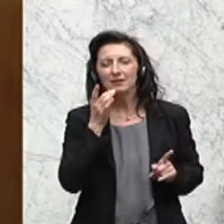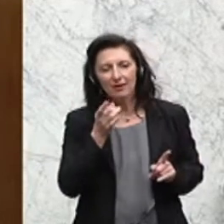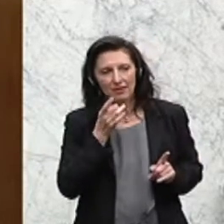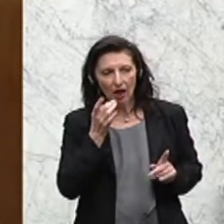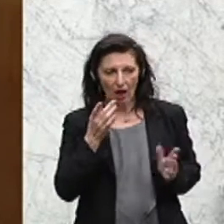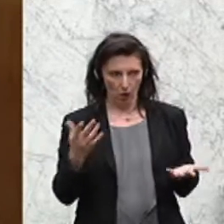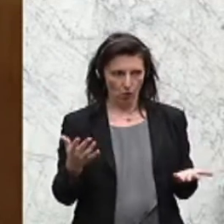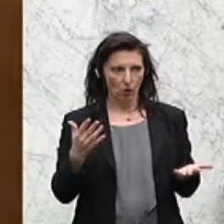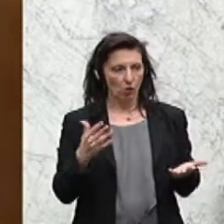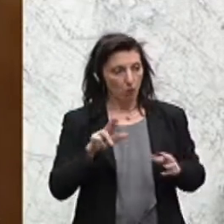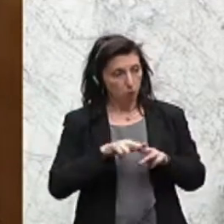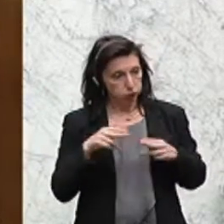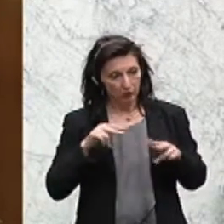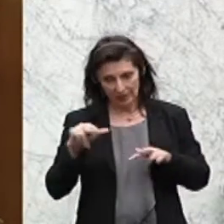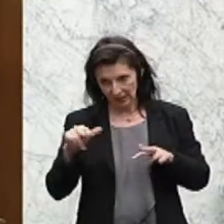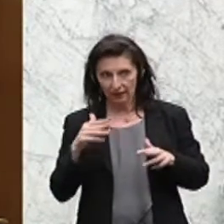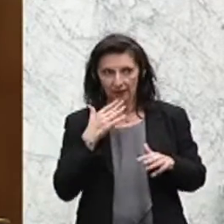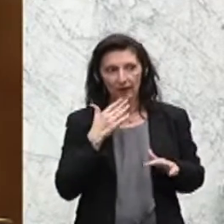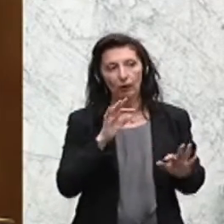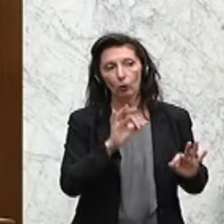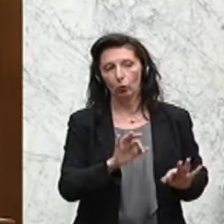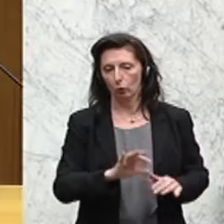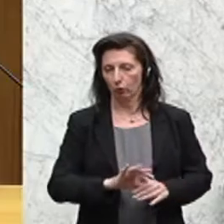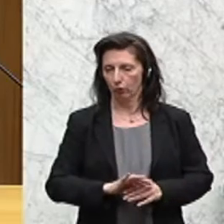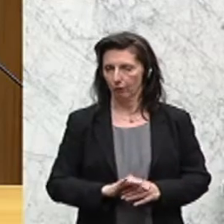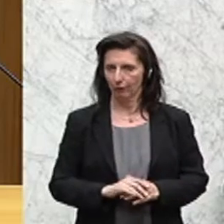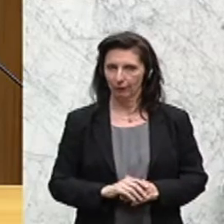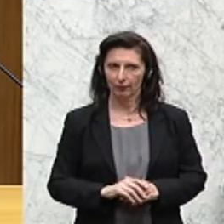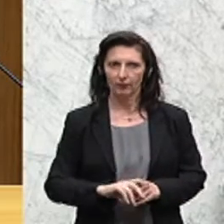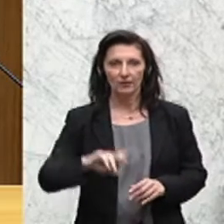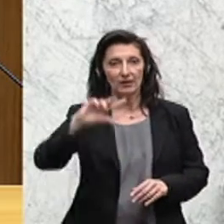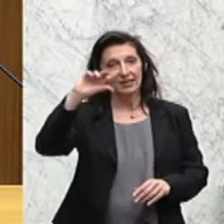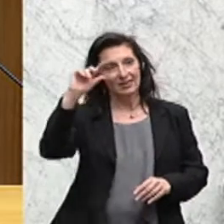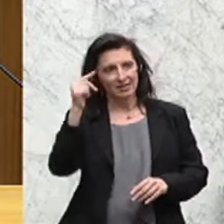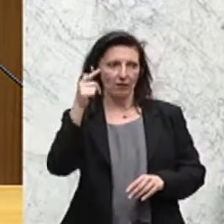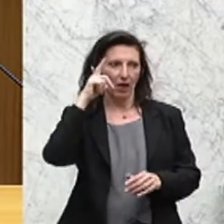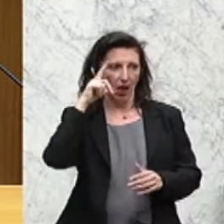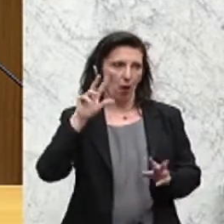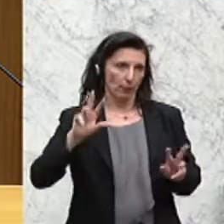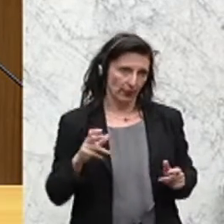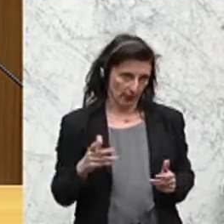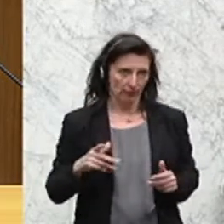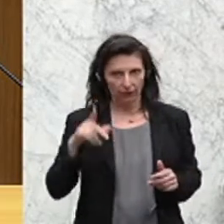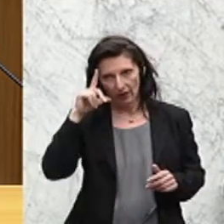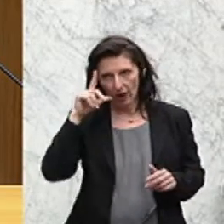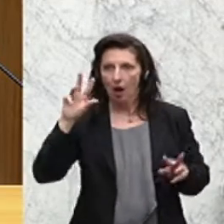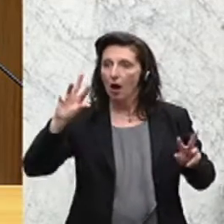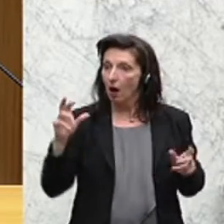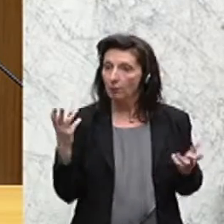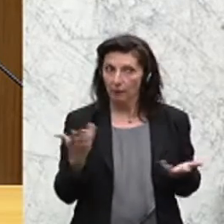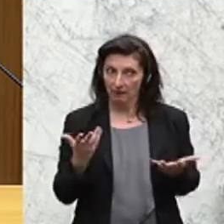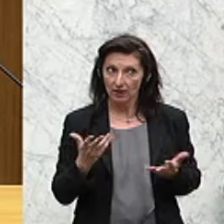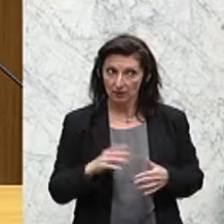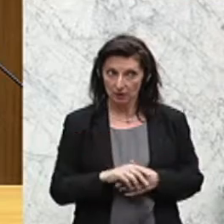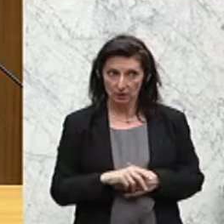bin dankbar, wenn die Bundesregierung... Gut. Zur zweiten Kernfrage. Eines der Hauptprojekte natürlich, die wir heute vorgelegt bekommen haben,